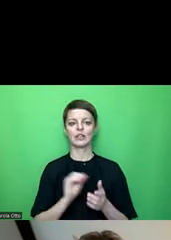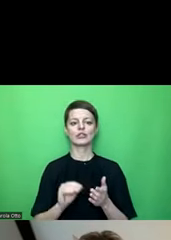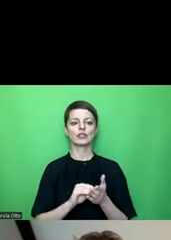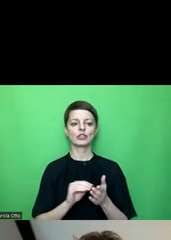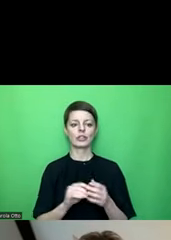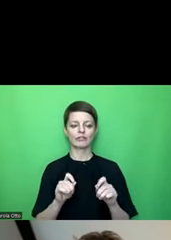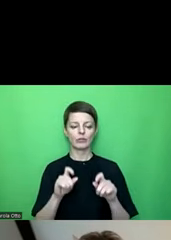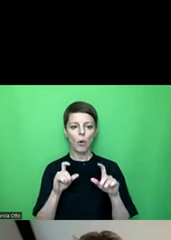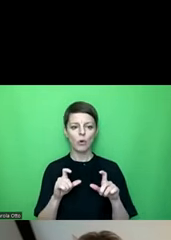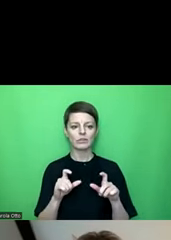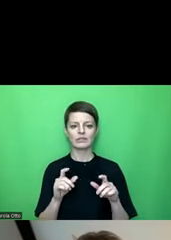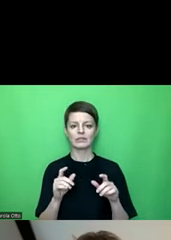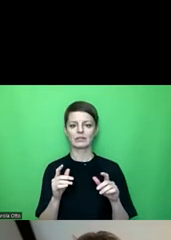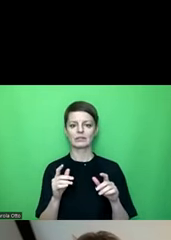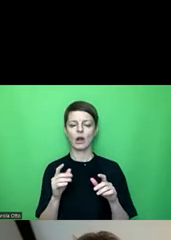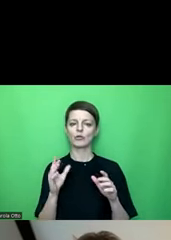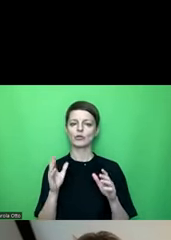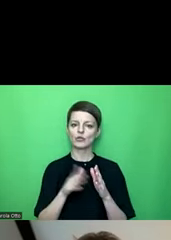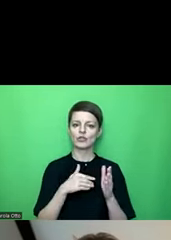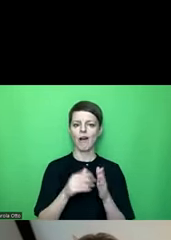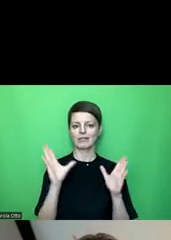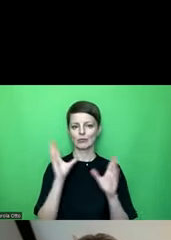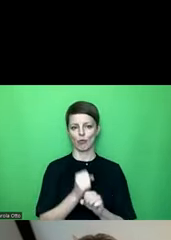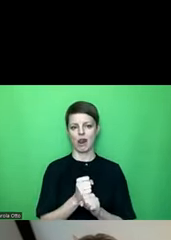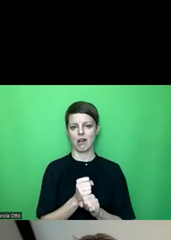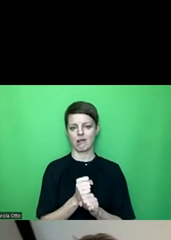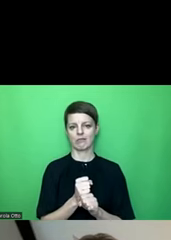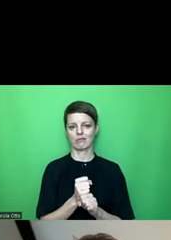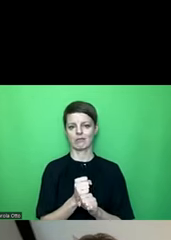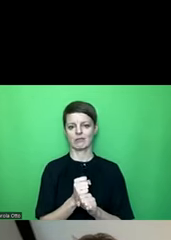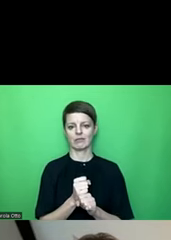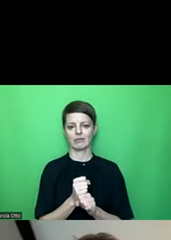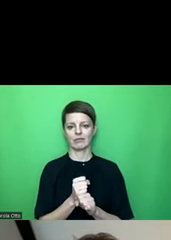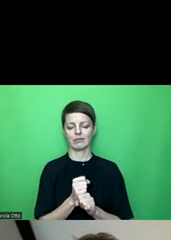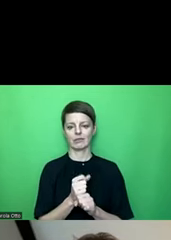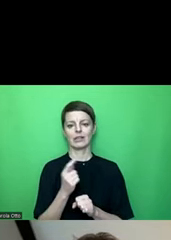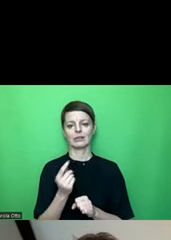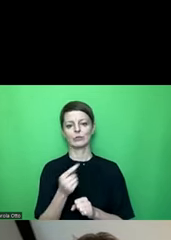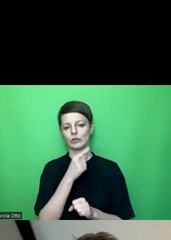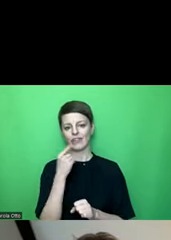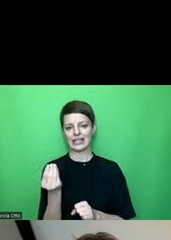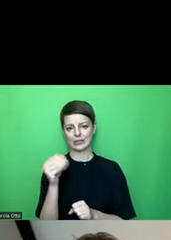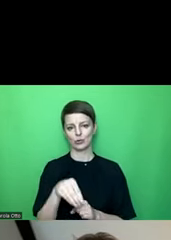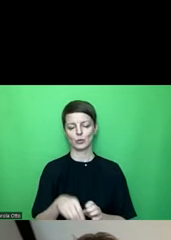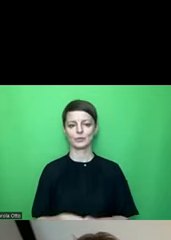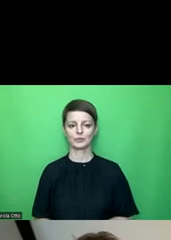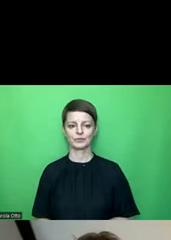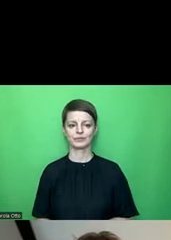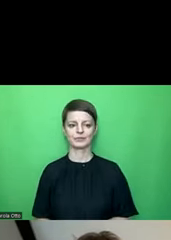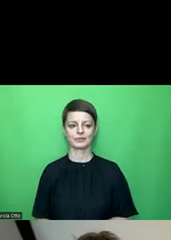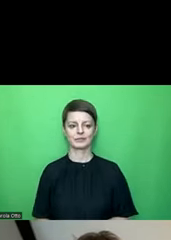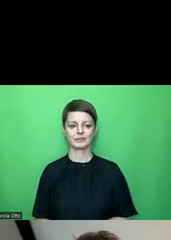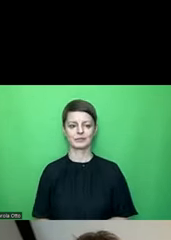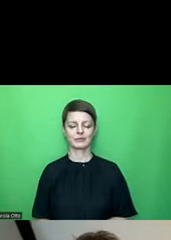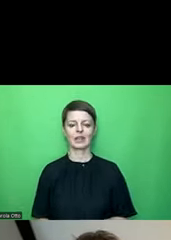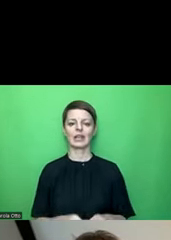auch ziemlich dunkles Schwarz. Jetzt muss ich natürlich hier das Weiß dafür nehmen. Also da habe